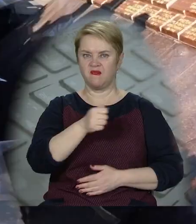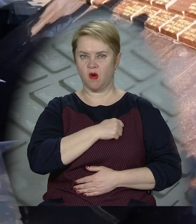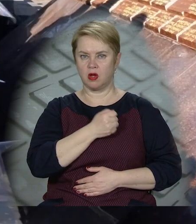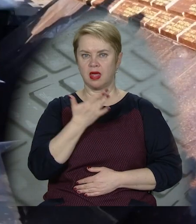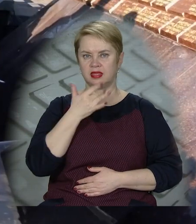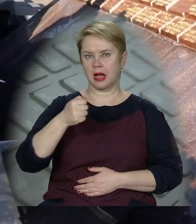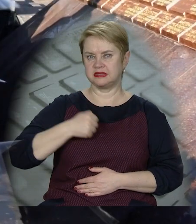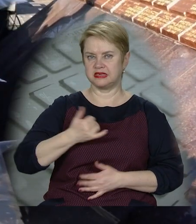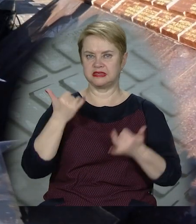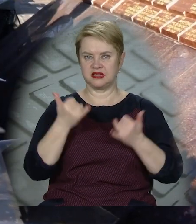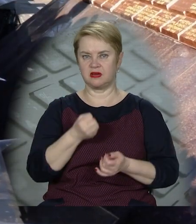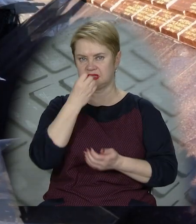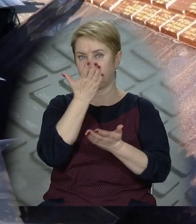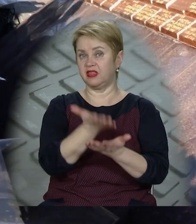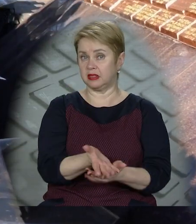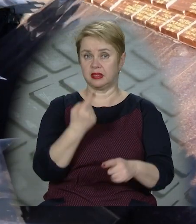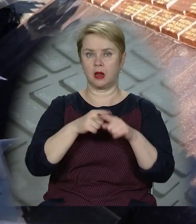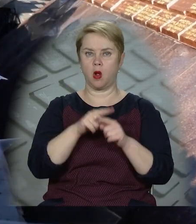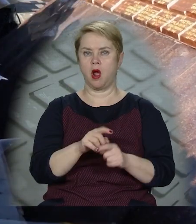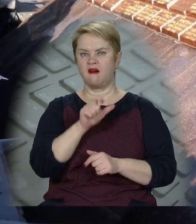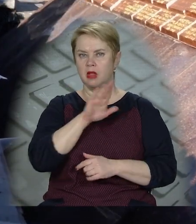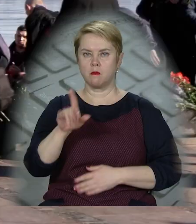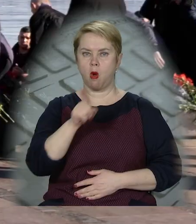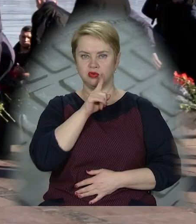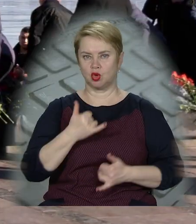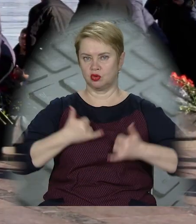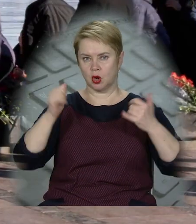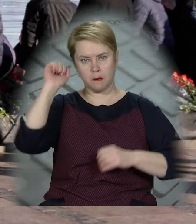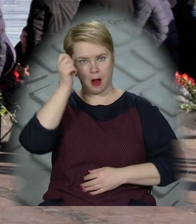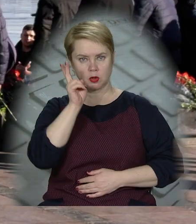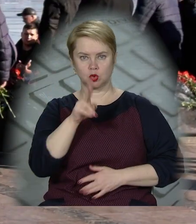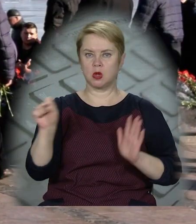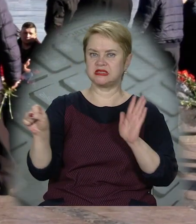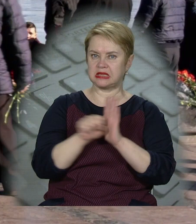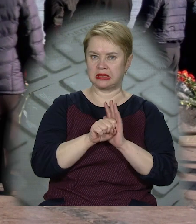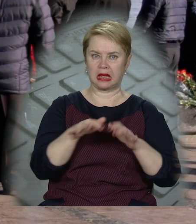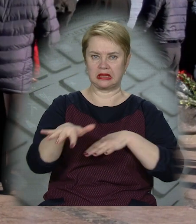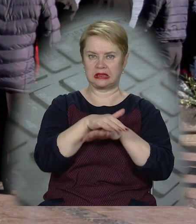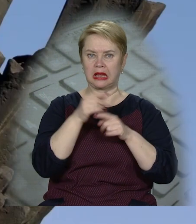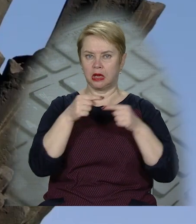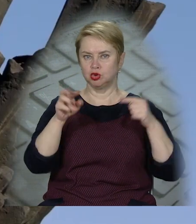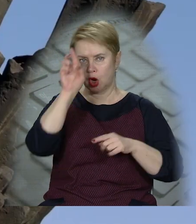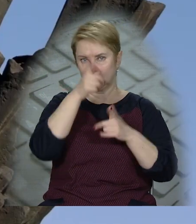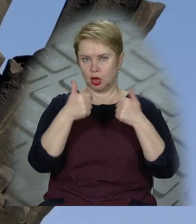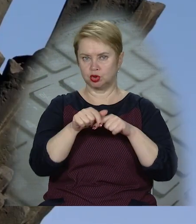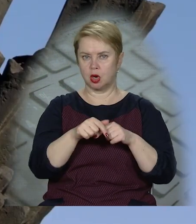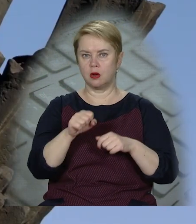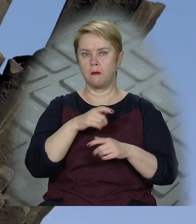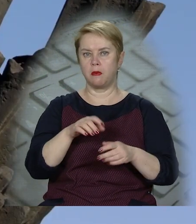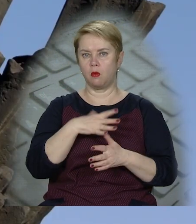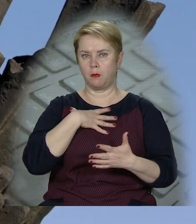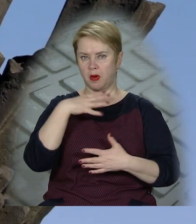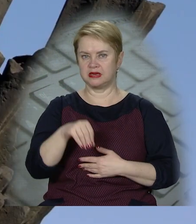воїнам-інтернаціоналістам. Сьогодні поклали квіти. Хвилиною мовчання вшанували пам'ять тих, хто загинув на території інших держав та поліг за